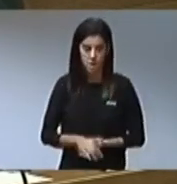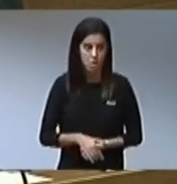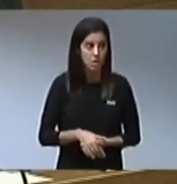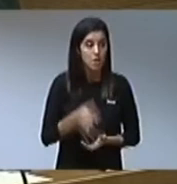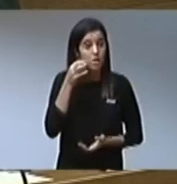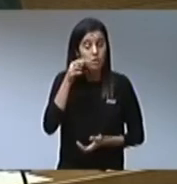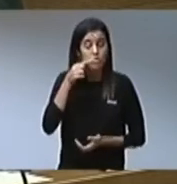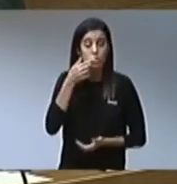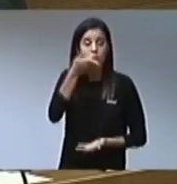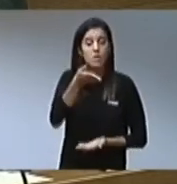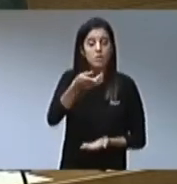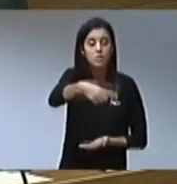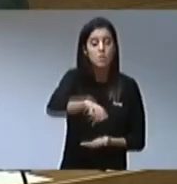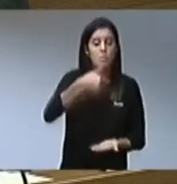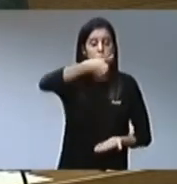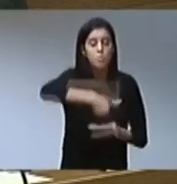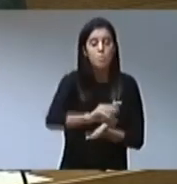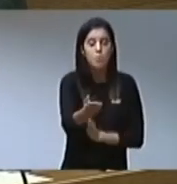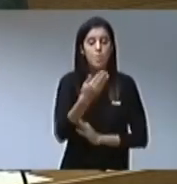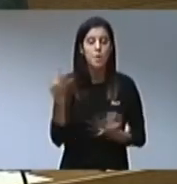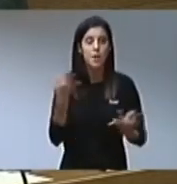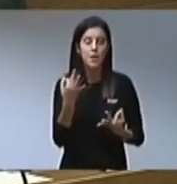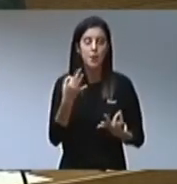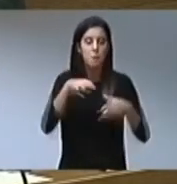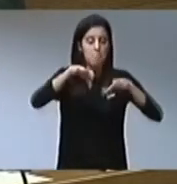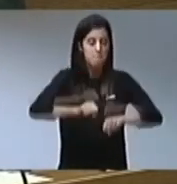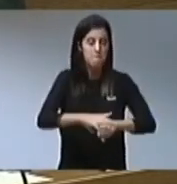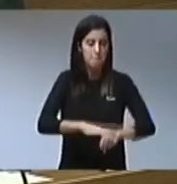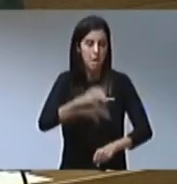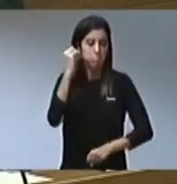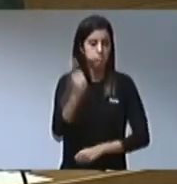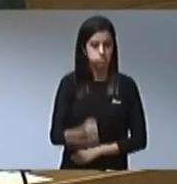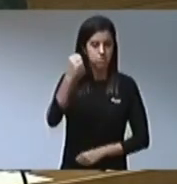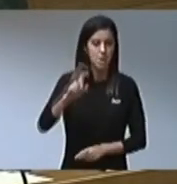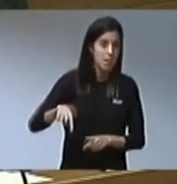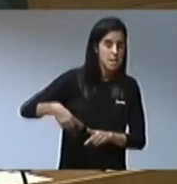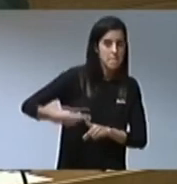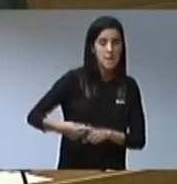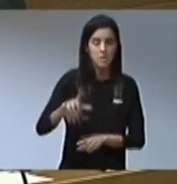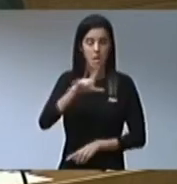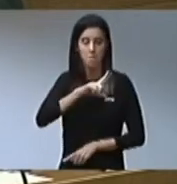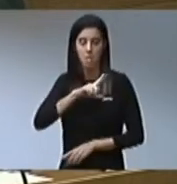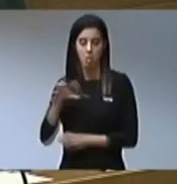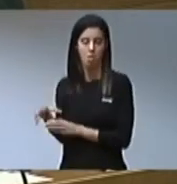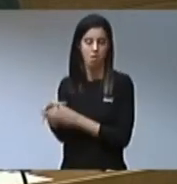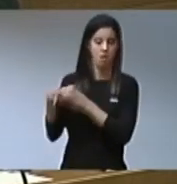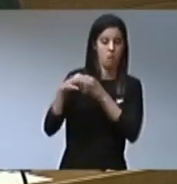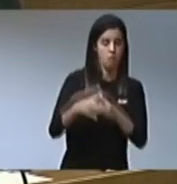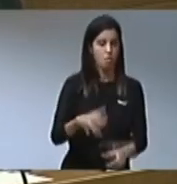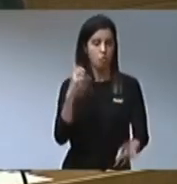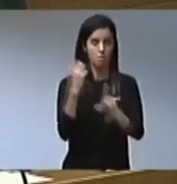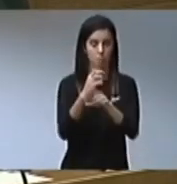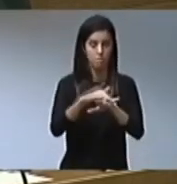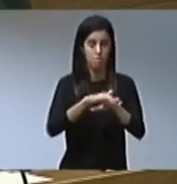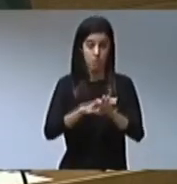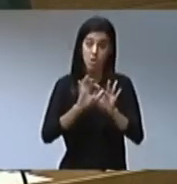distensió, vostès els que proposen és un col d'estat o cridar-te a una intervenció militar contra el govern que, com bé li dic,